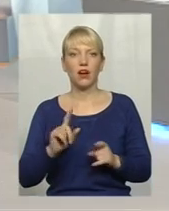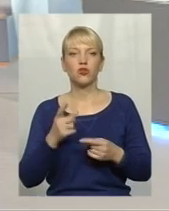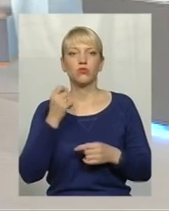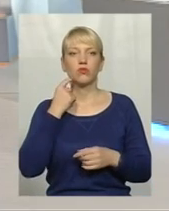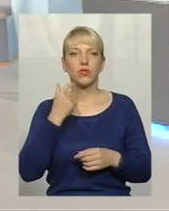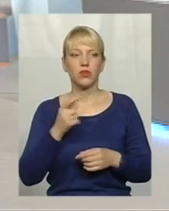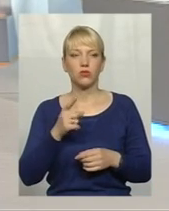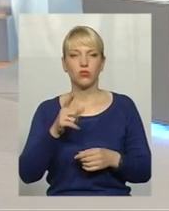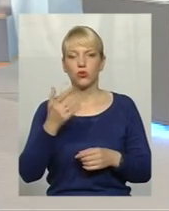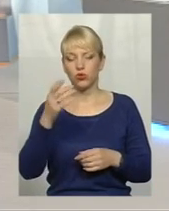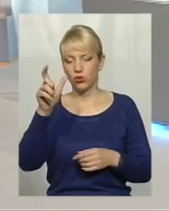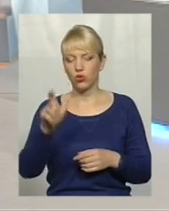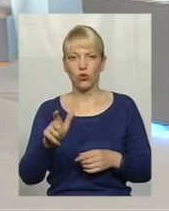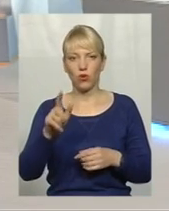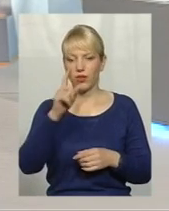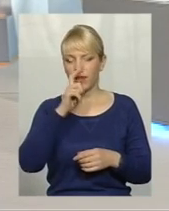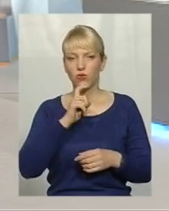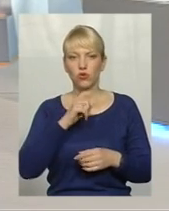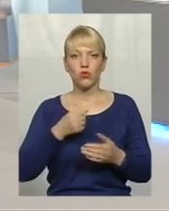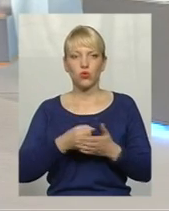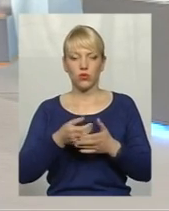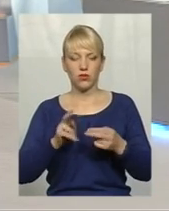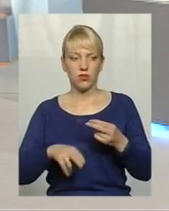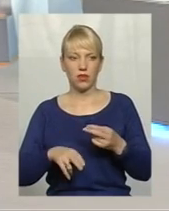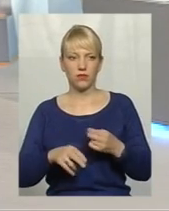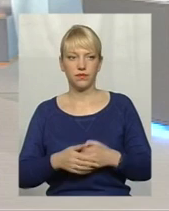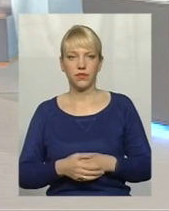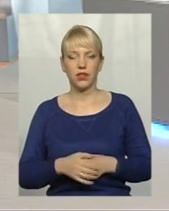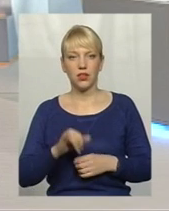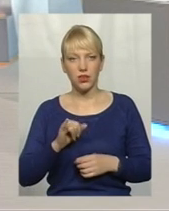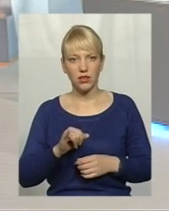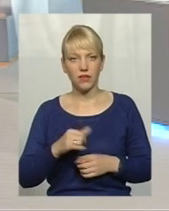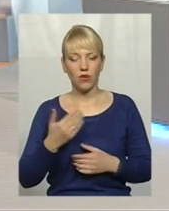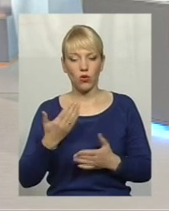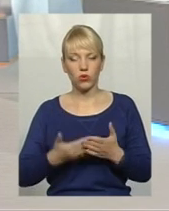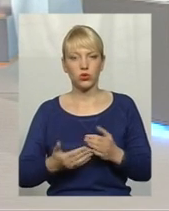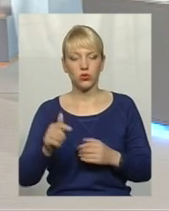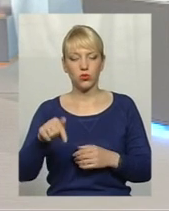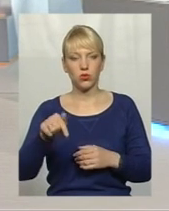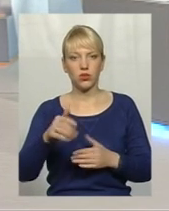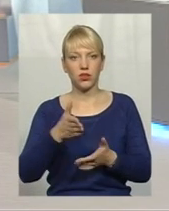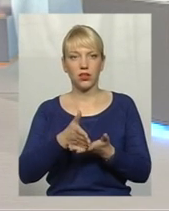що його не розуміють тут. До кінця його тут не розуміють. І от тут є